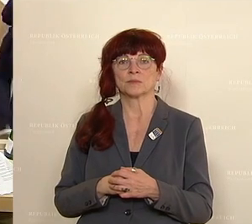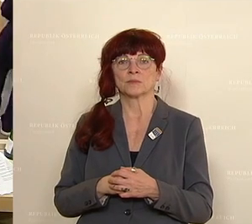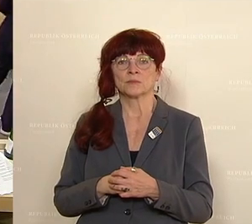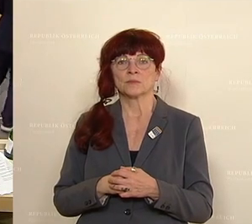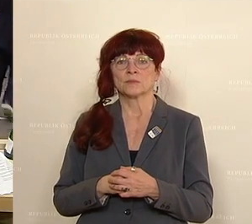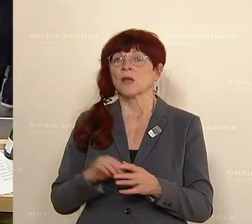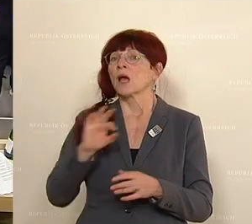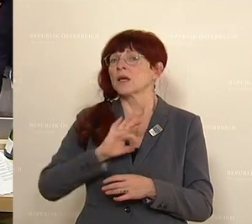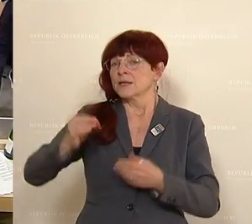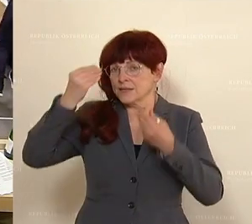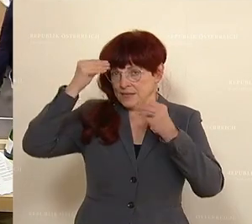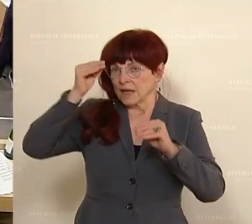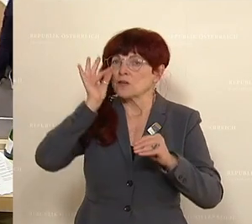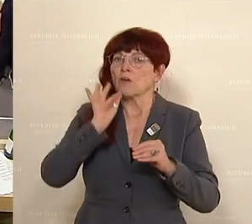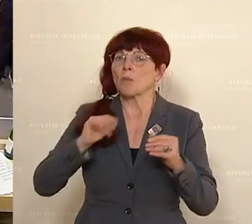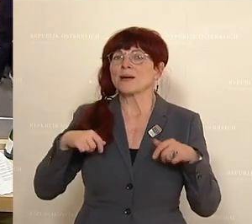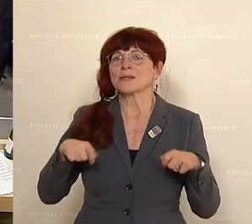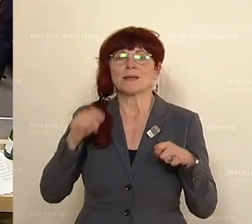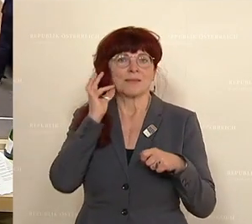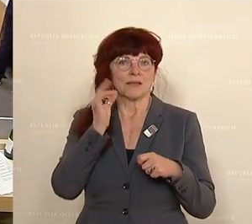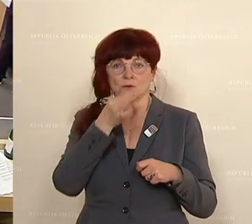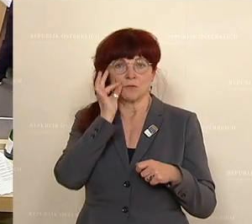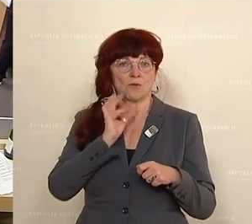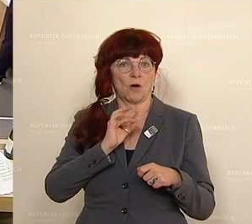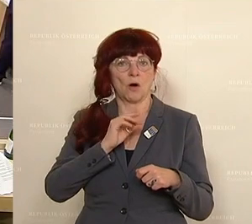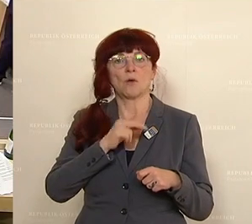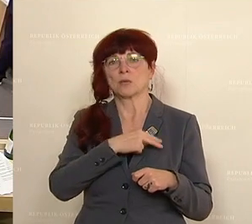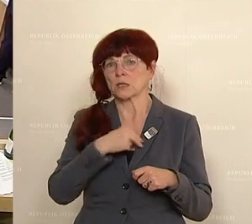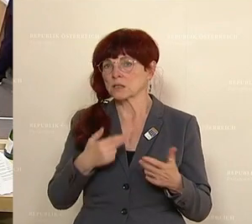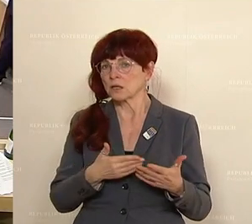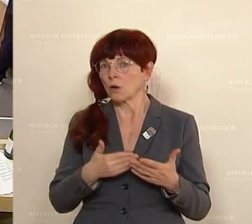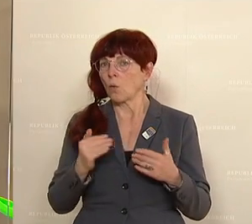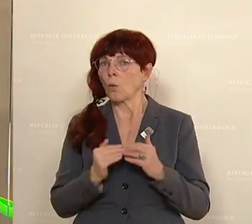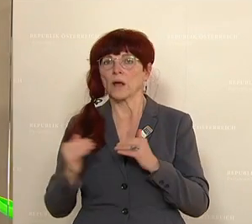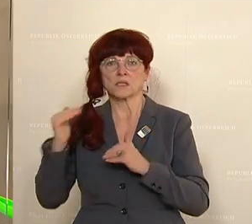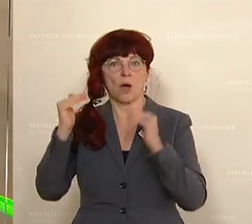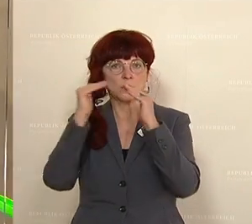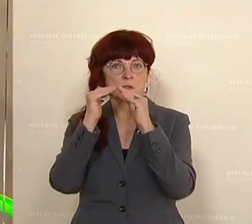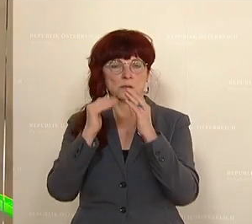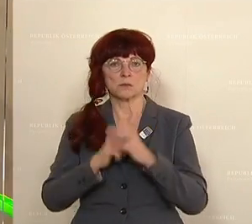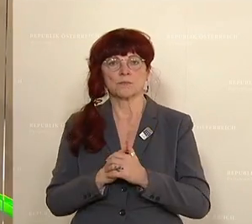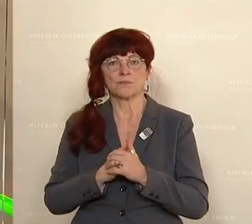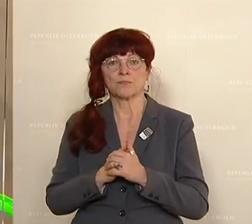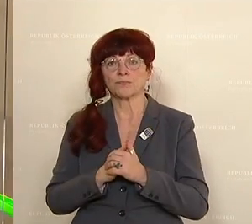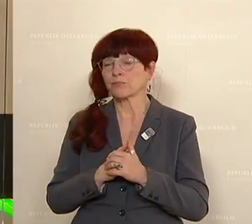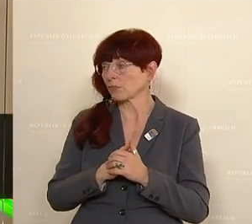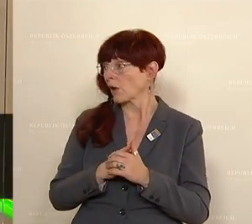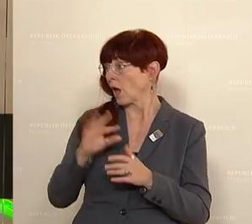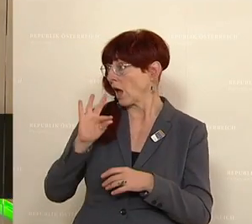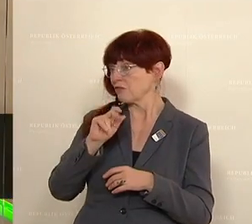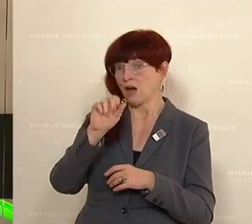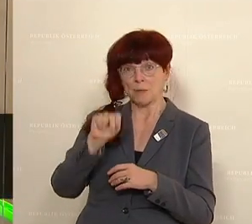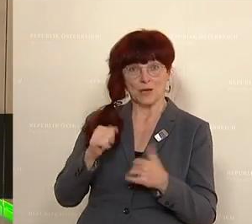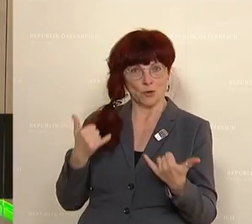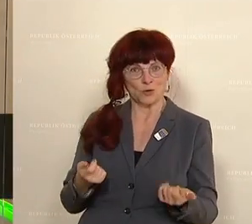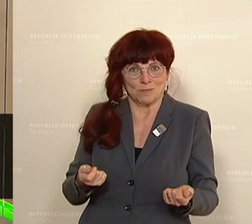Sehr geehrte Frau Präsidentin, Herr Minister, Hohes Haus. Ja, mit Fabian beschließen